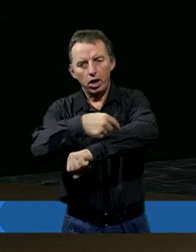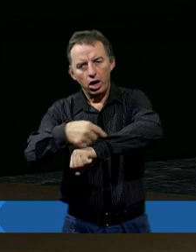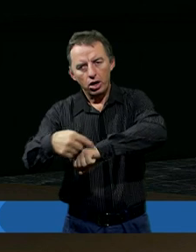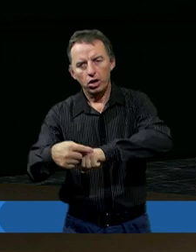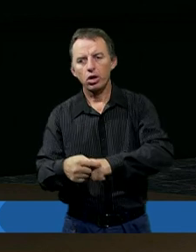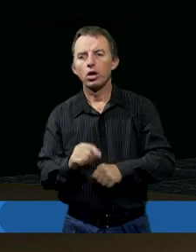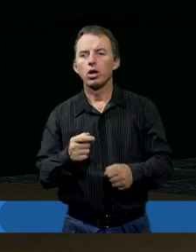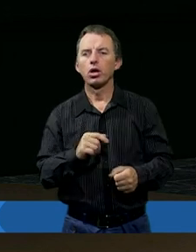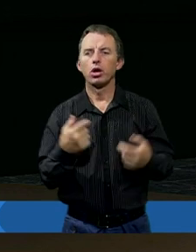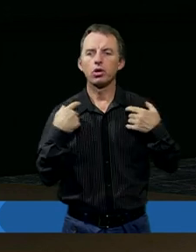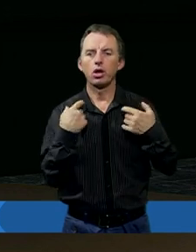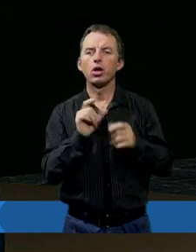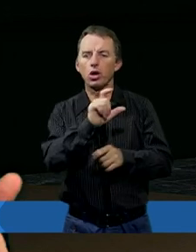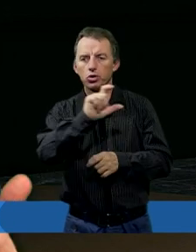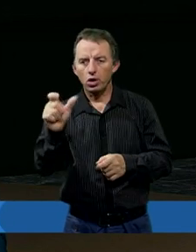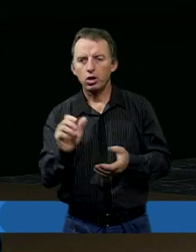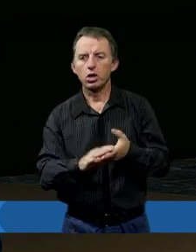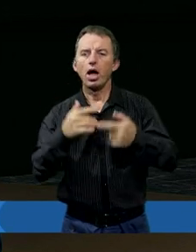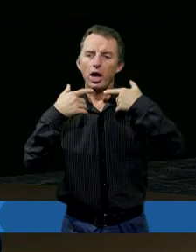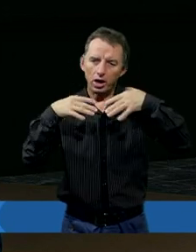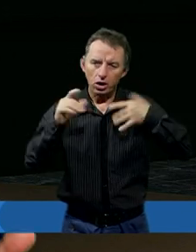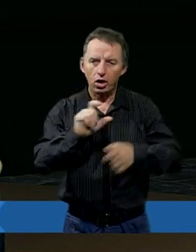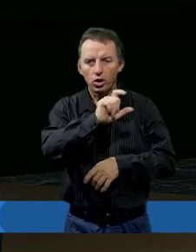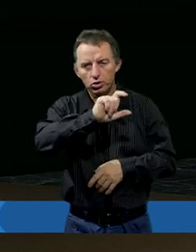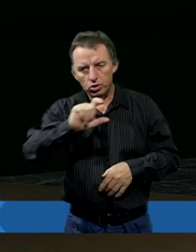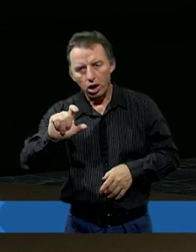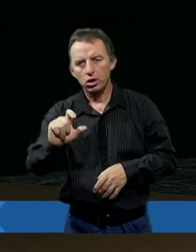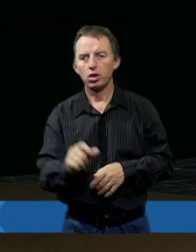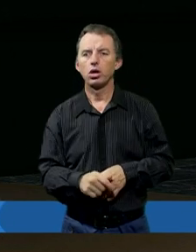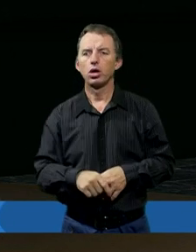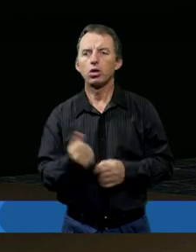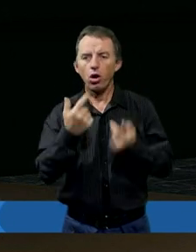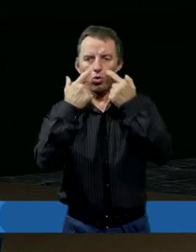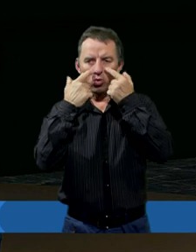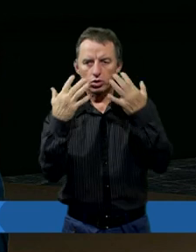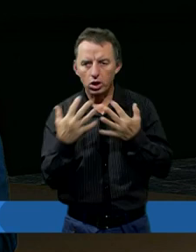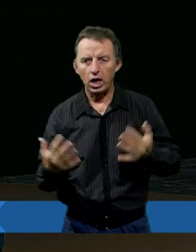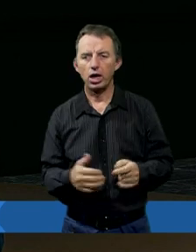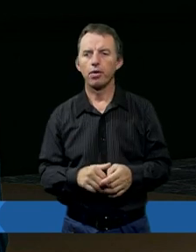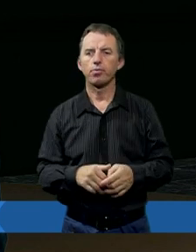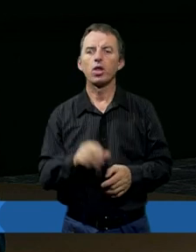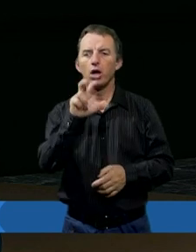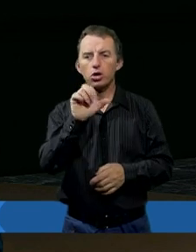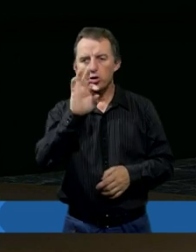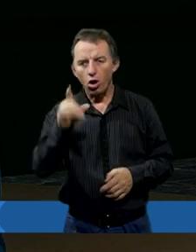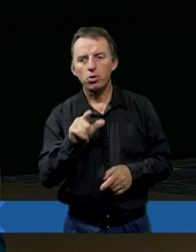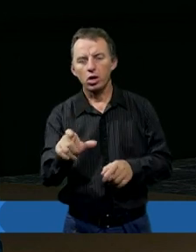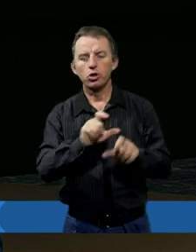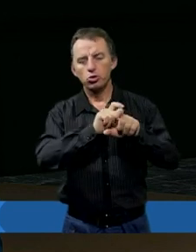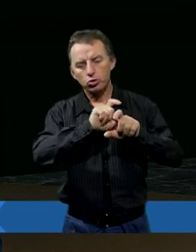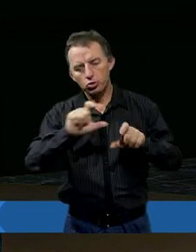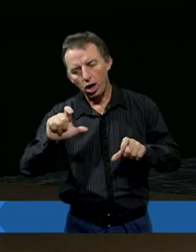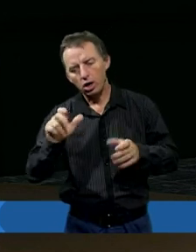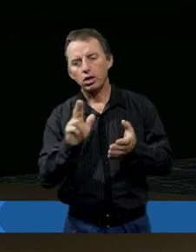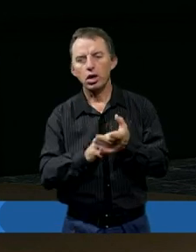tak jak napisał Kohelet, jest czas na radość i czas na łzy. I u Joba teraz jest czas na